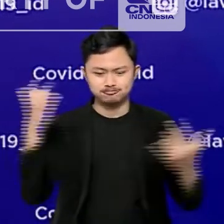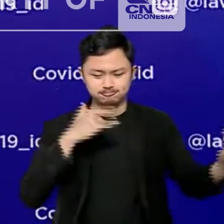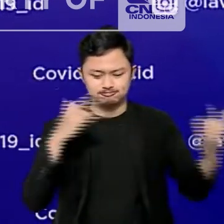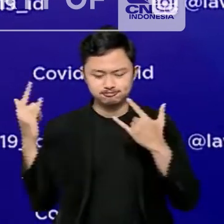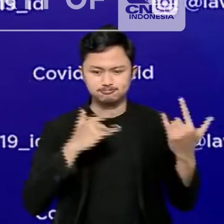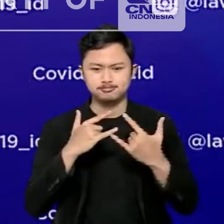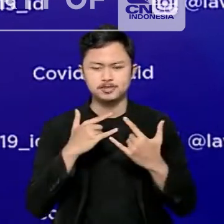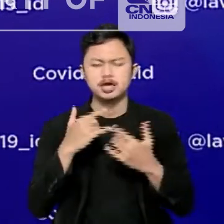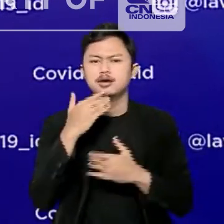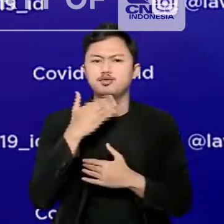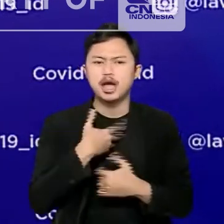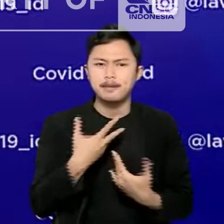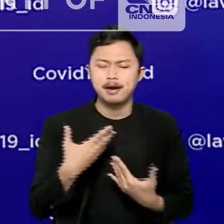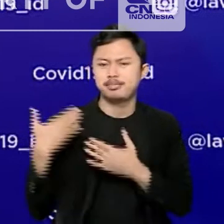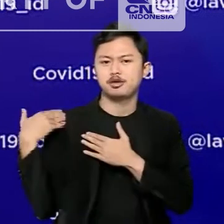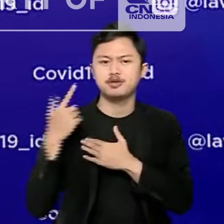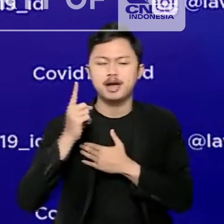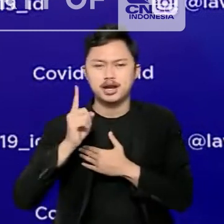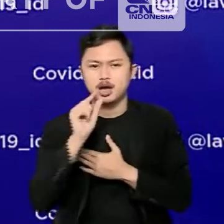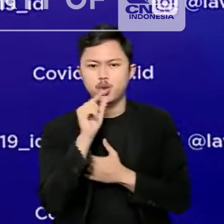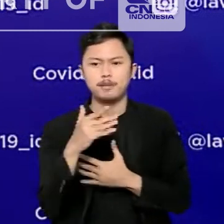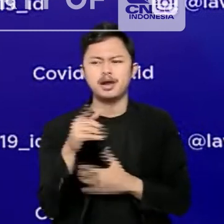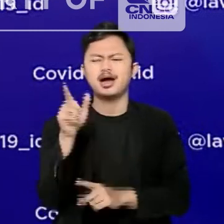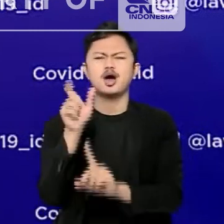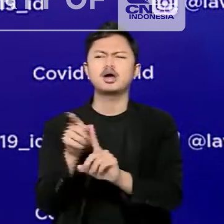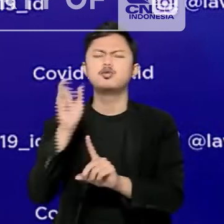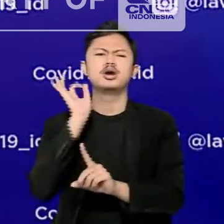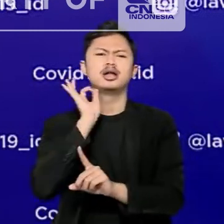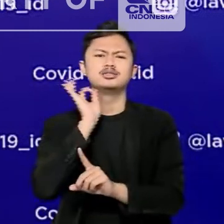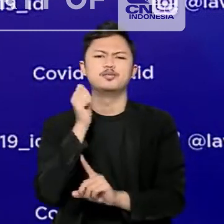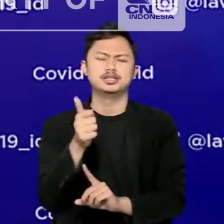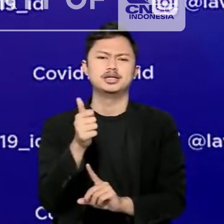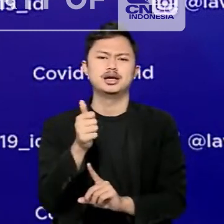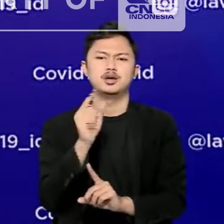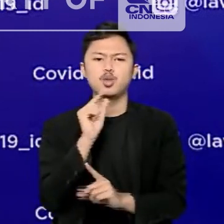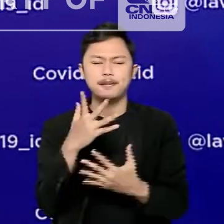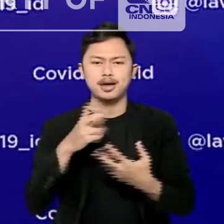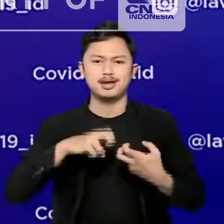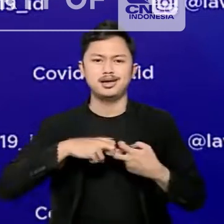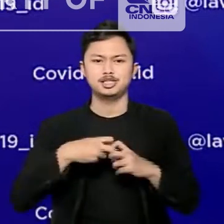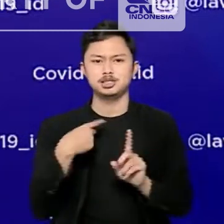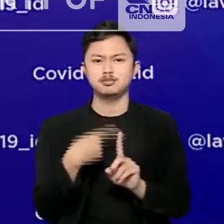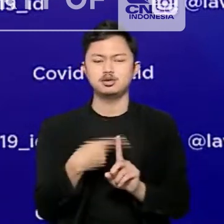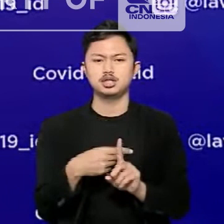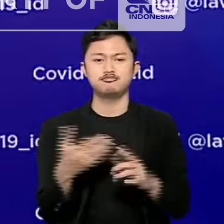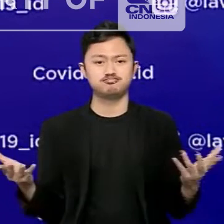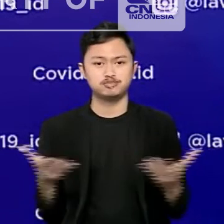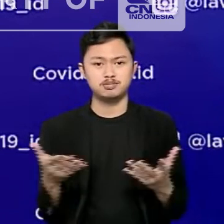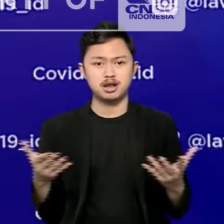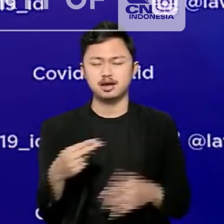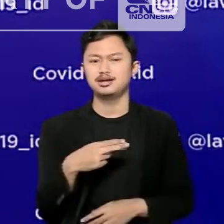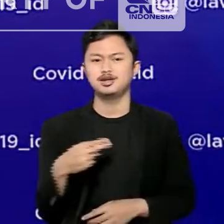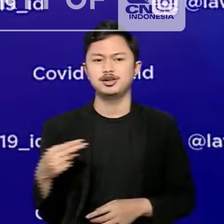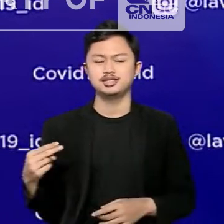menumbuhkan rasa tanggung jawabnya sebagai pihak yang berisiko membawa kasus positif masuk ke Indonesia